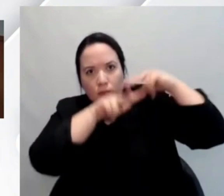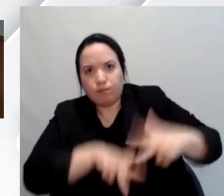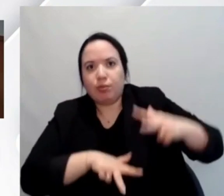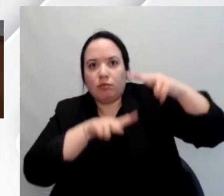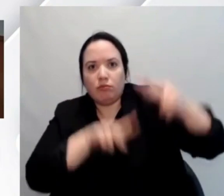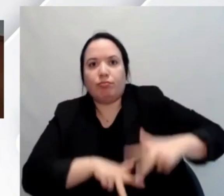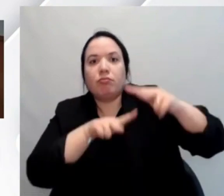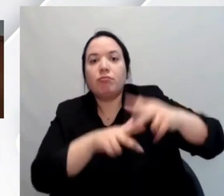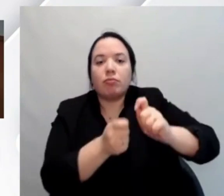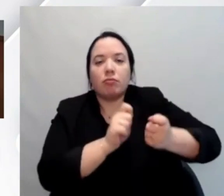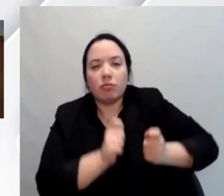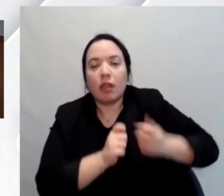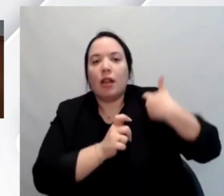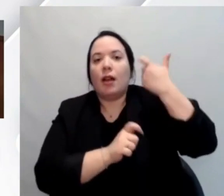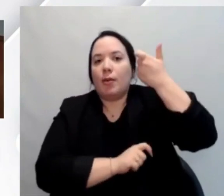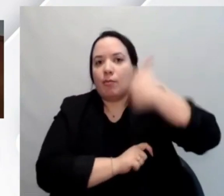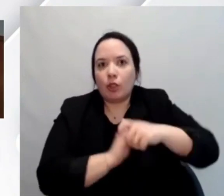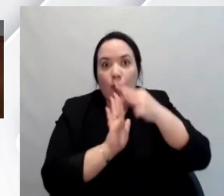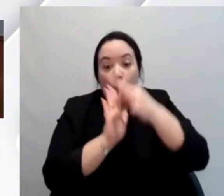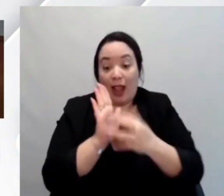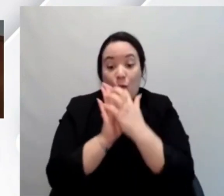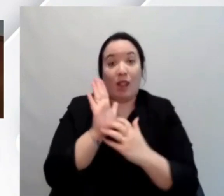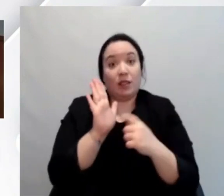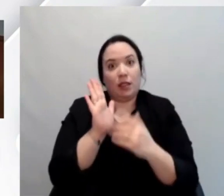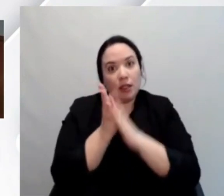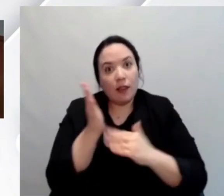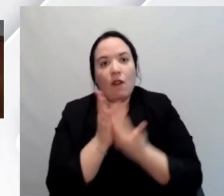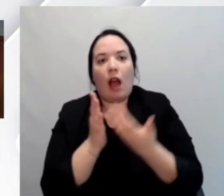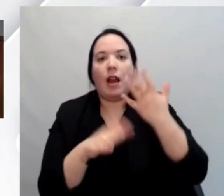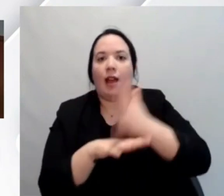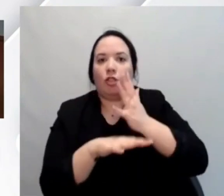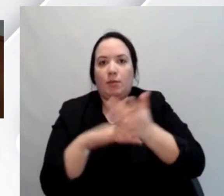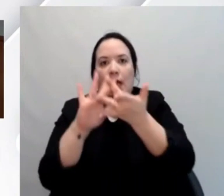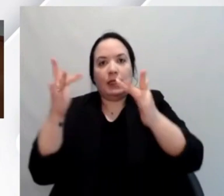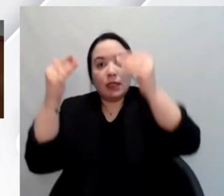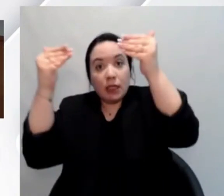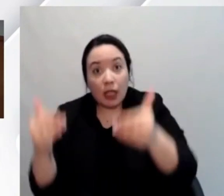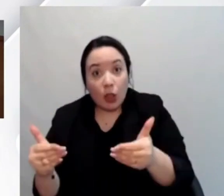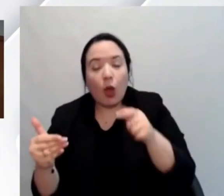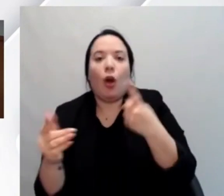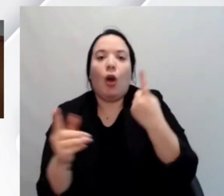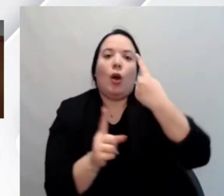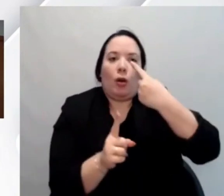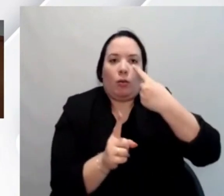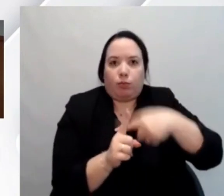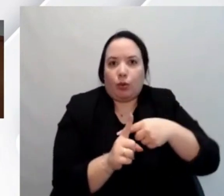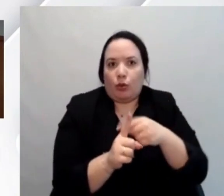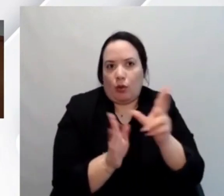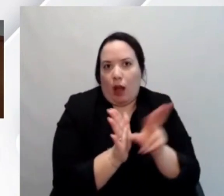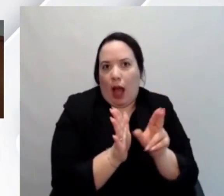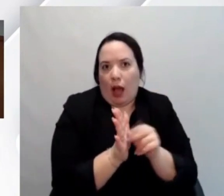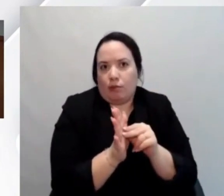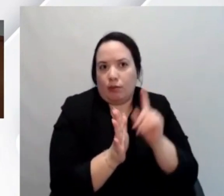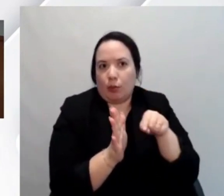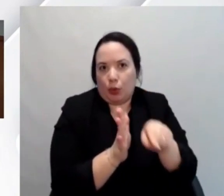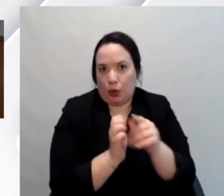e quelli che valgono per il sito web in buona parte valgono anche per lo